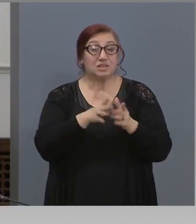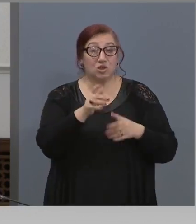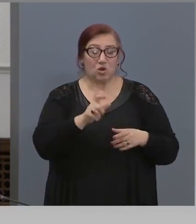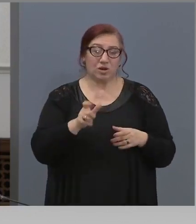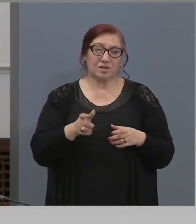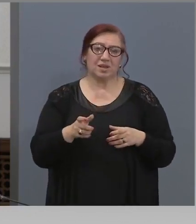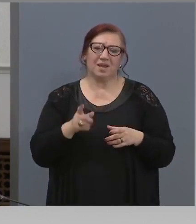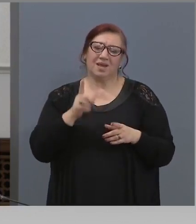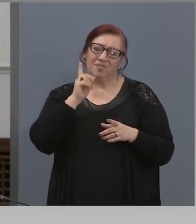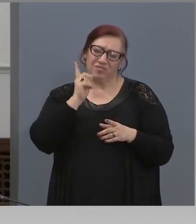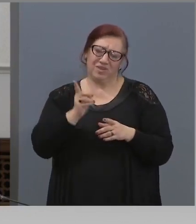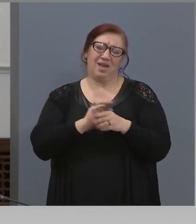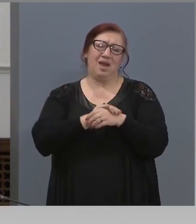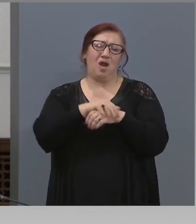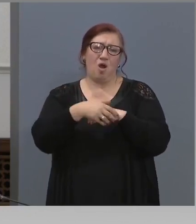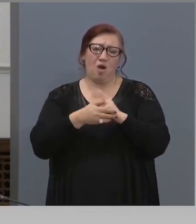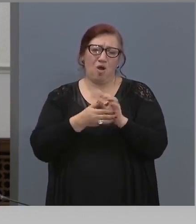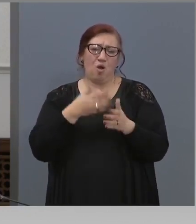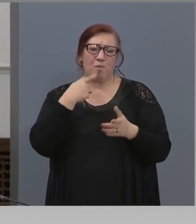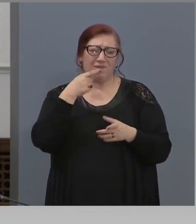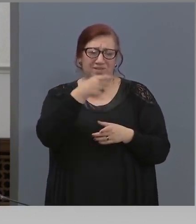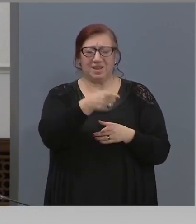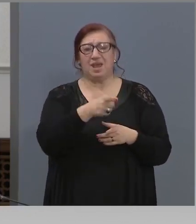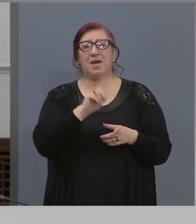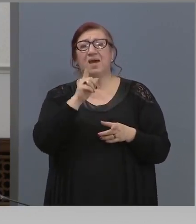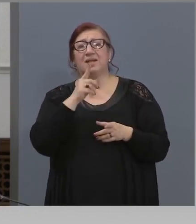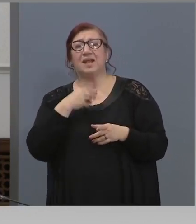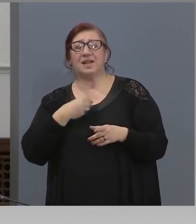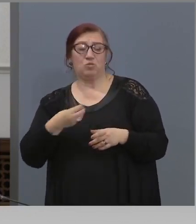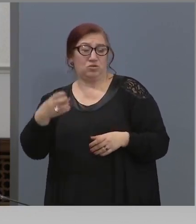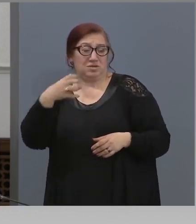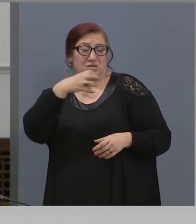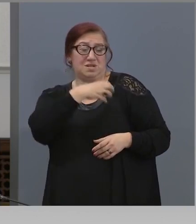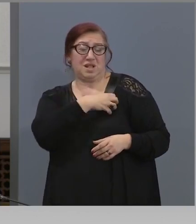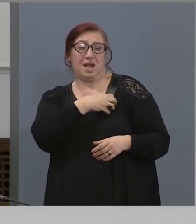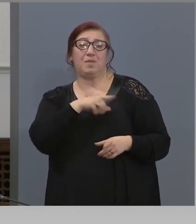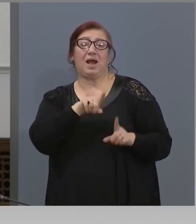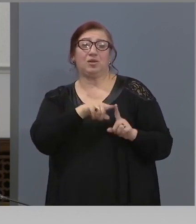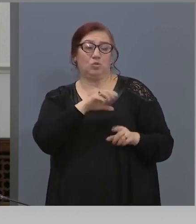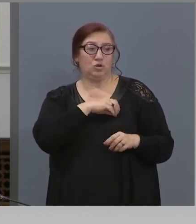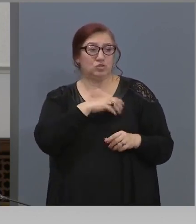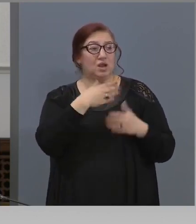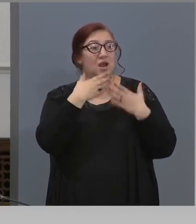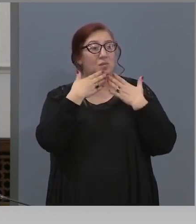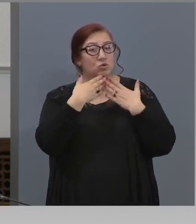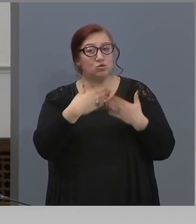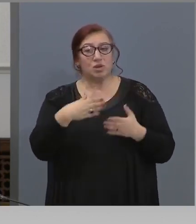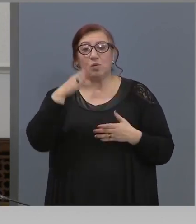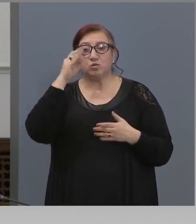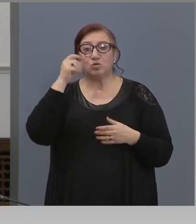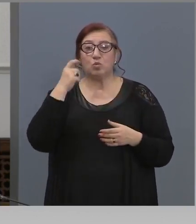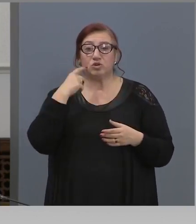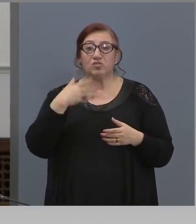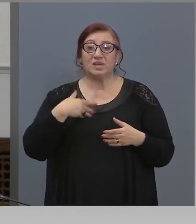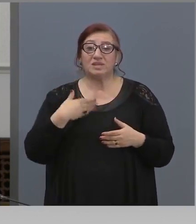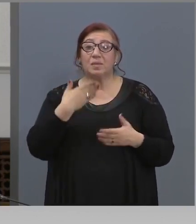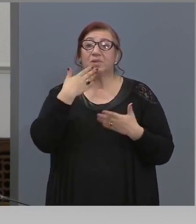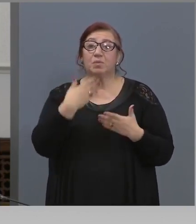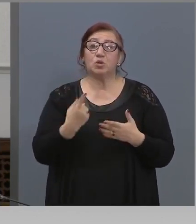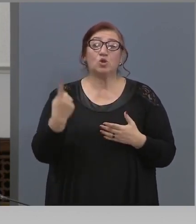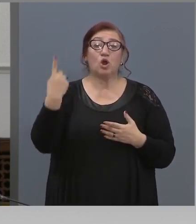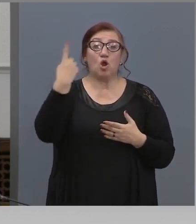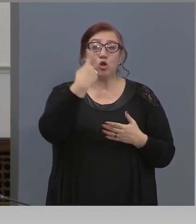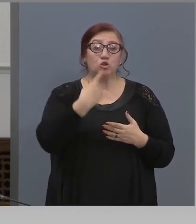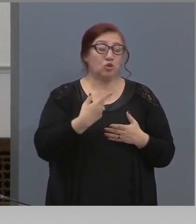оправдаем и да не му го закичваме това като брошка. Благодаря ви господин Борисов и искам да благодаря отново на